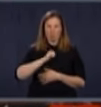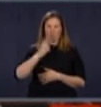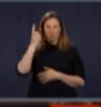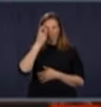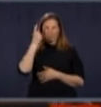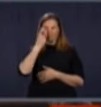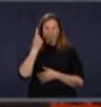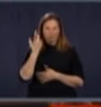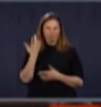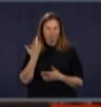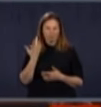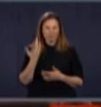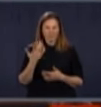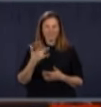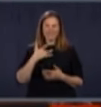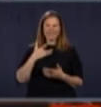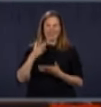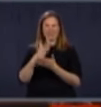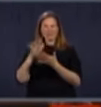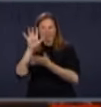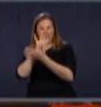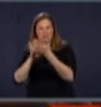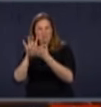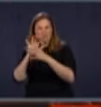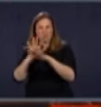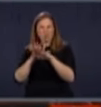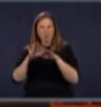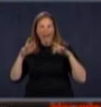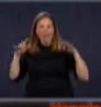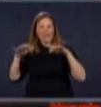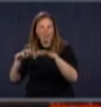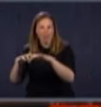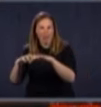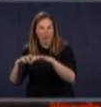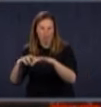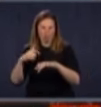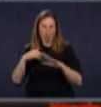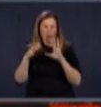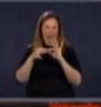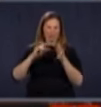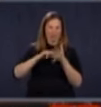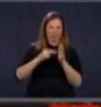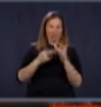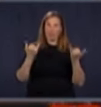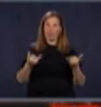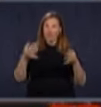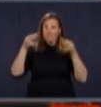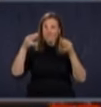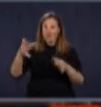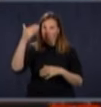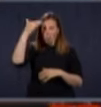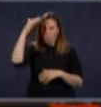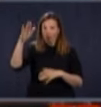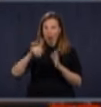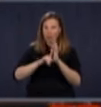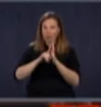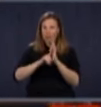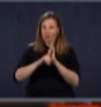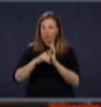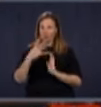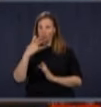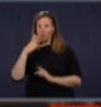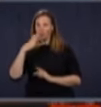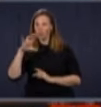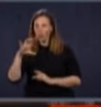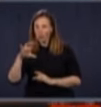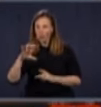aussi, c'est qu'il semble y avoir un peu un flou pour ce qui est des rassemblements. Je m'explique. Il commence à faire beau. Il y a des gens, là, on commence à ouvrir le